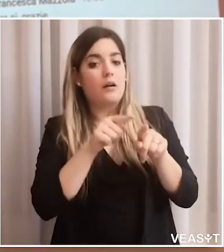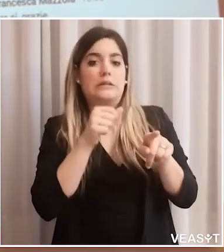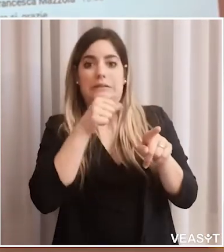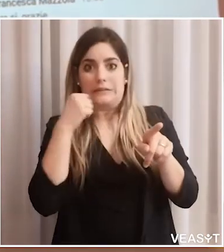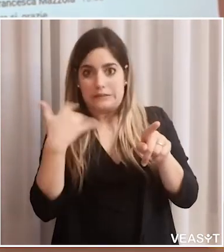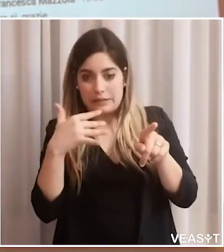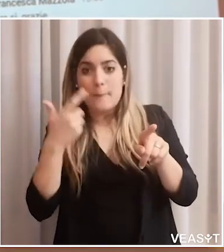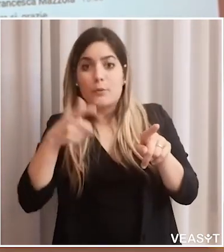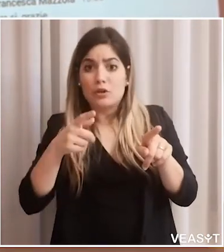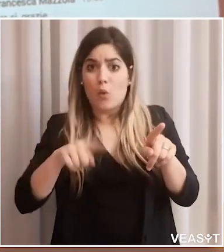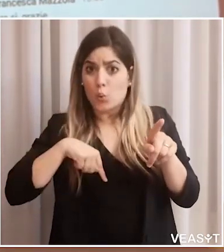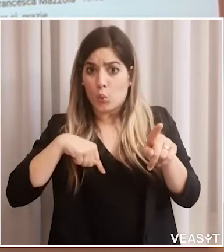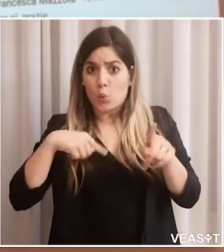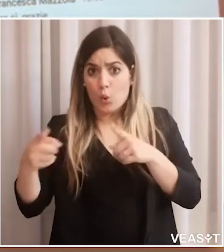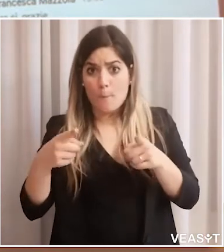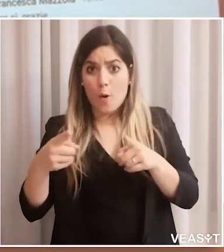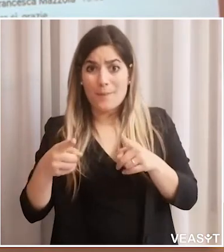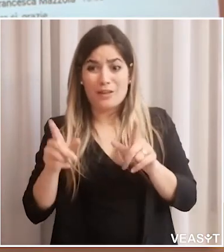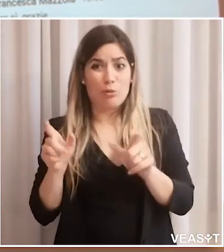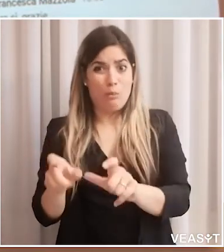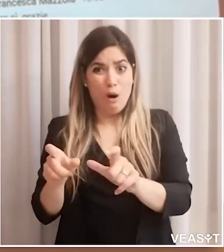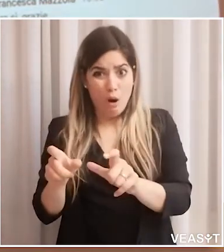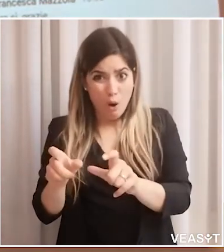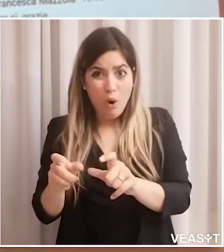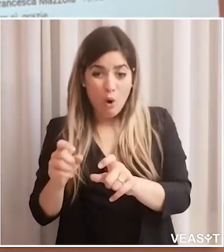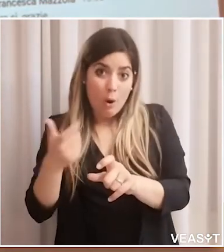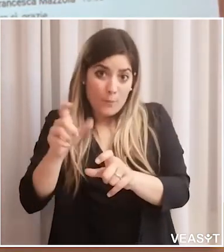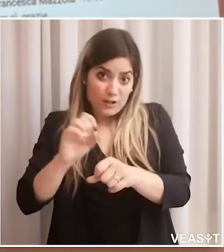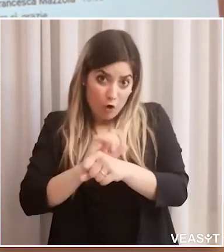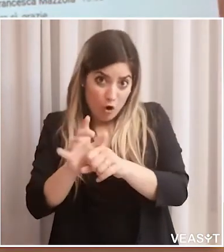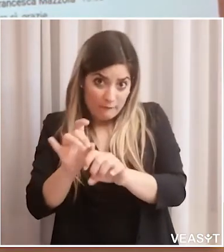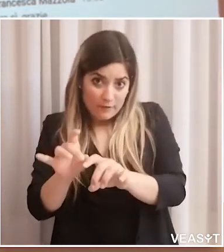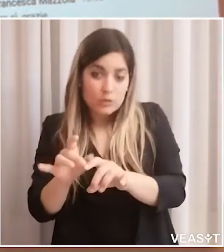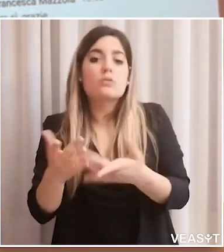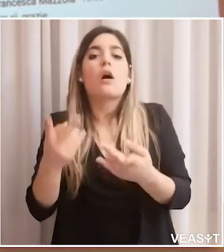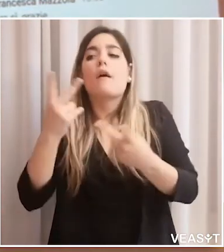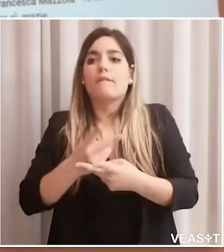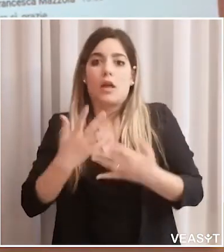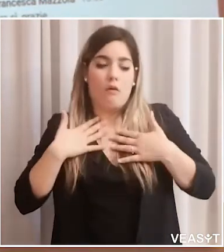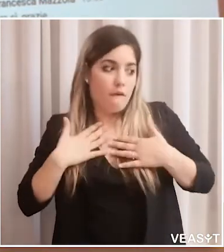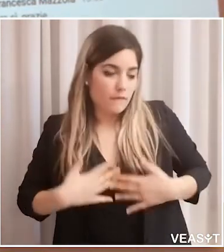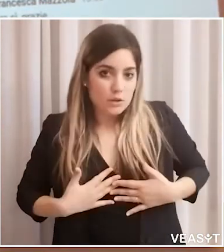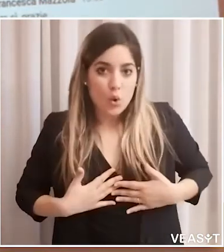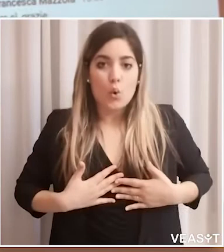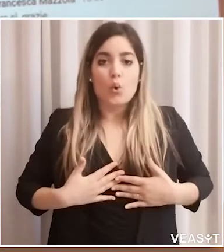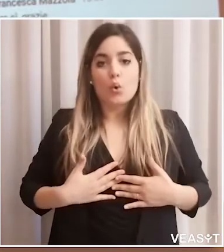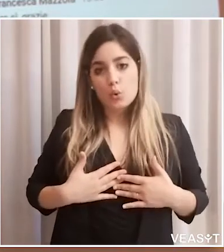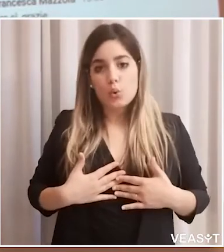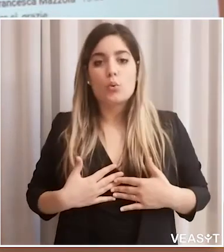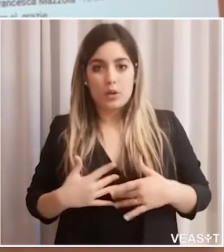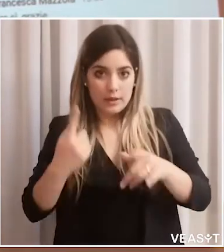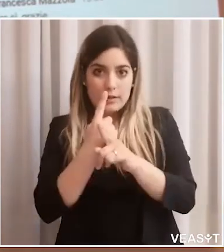suggeriamo una visita sportiva anche in ragione del fatto che questo lungo periodo di lockdown ha